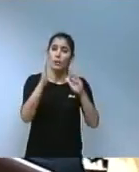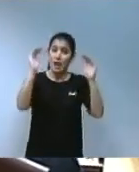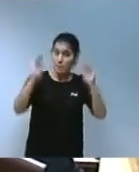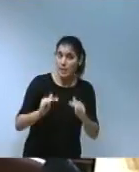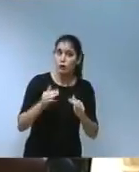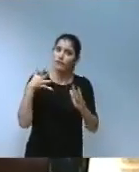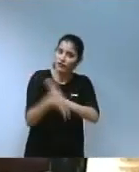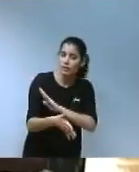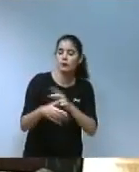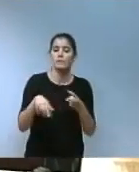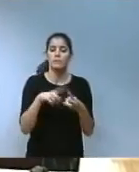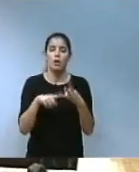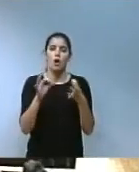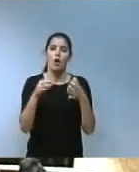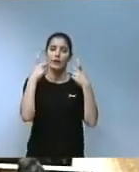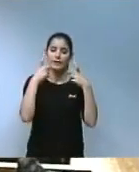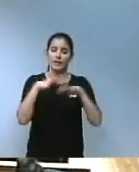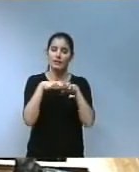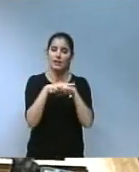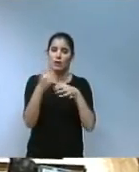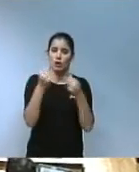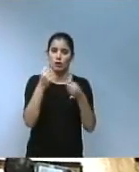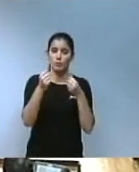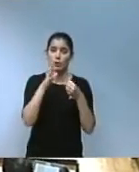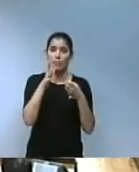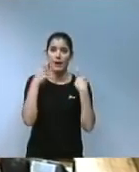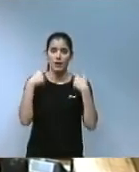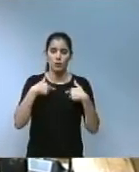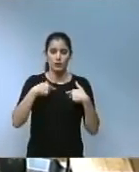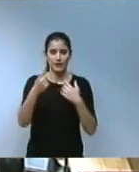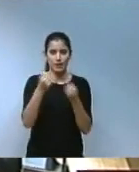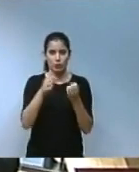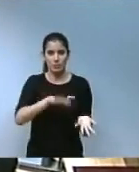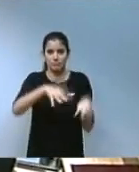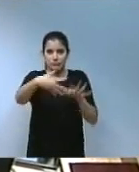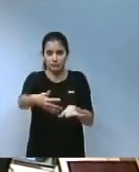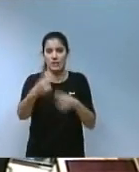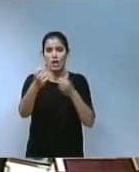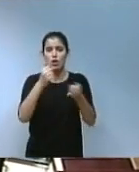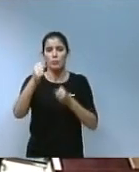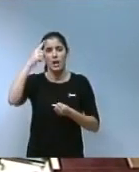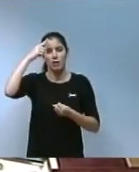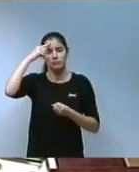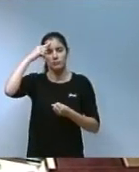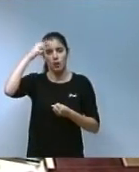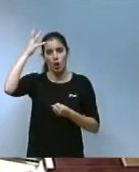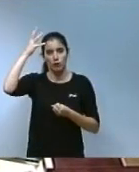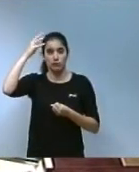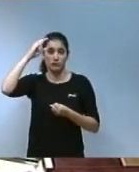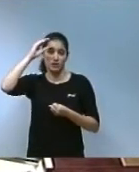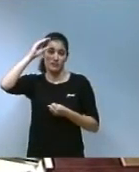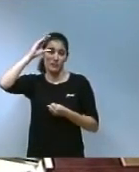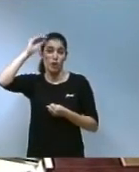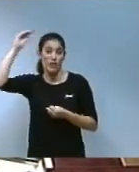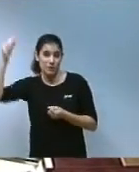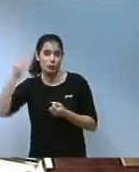productivitat del teixit econòmic, en donar vol a la transformació de la nostra economia cap a una economia del coneixement amb major creació